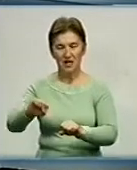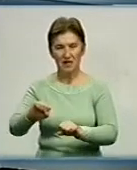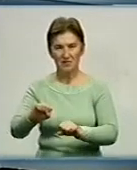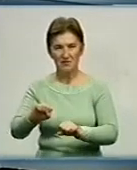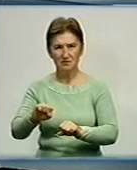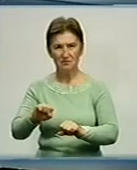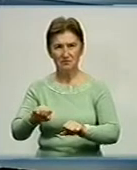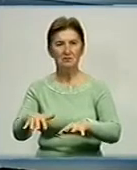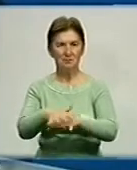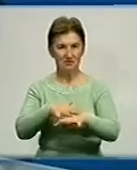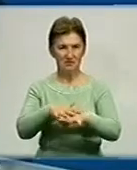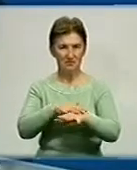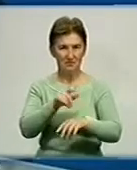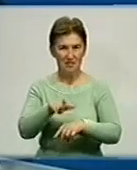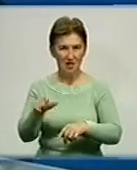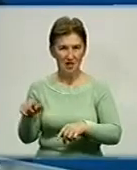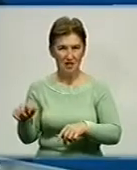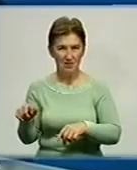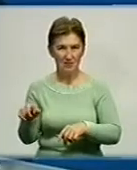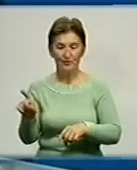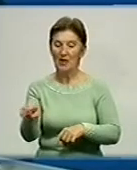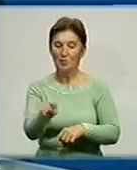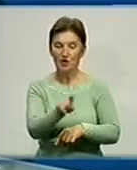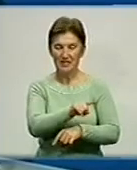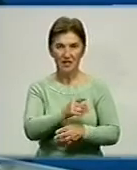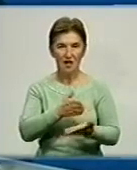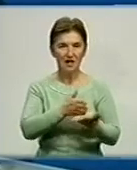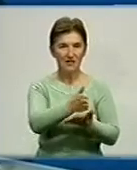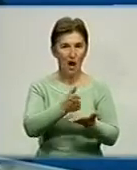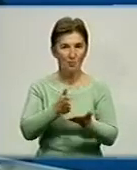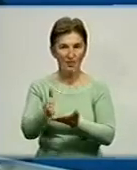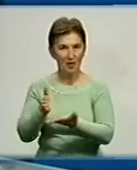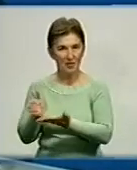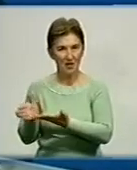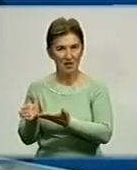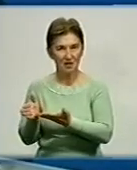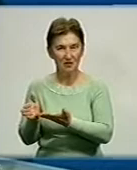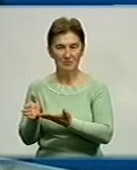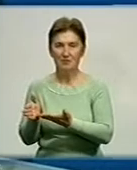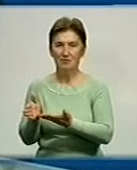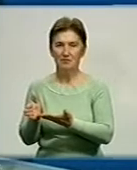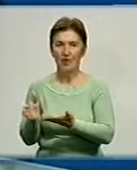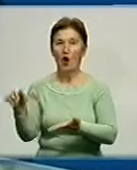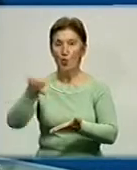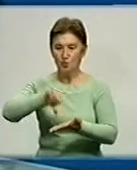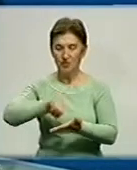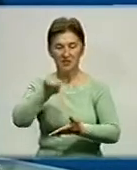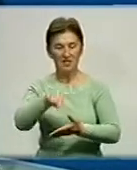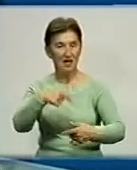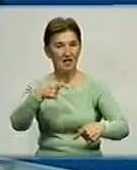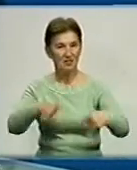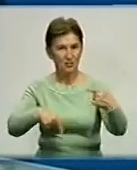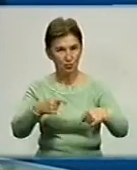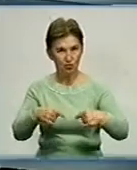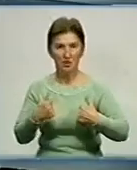верст населення. Якраз по цих напрямках і по цих якраз участь в цих дискусіях ми і